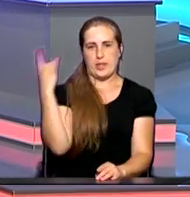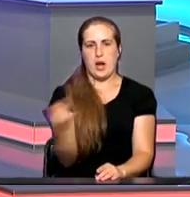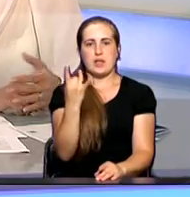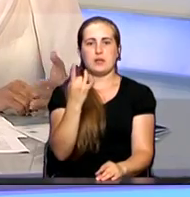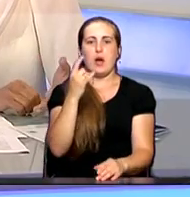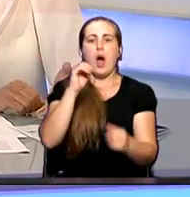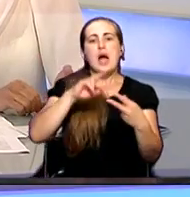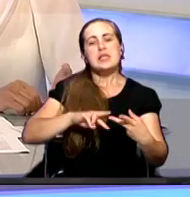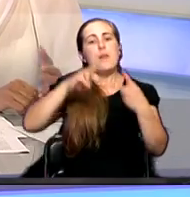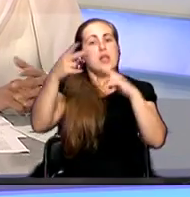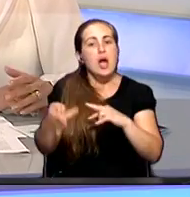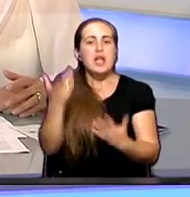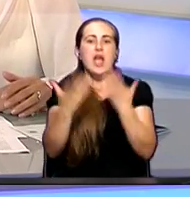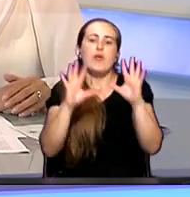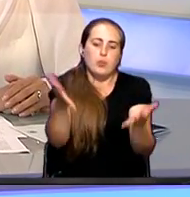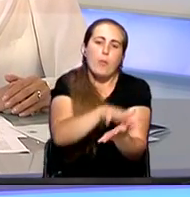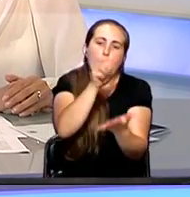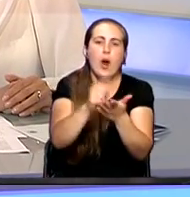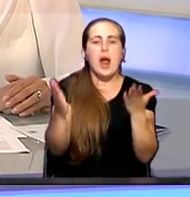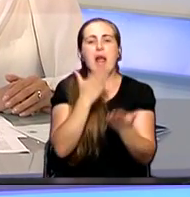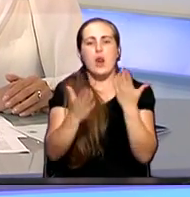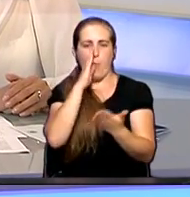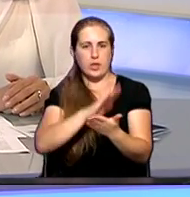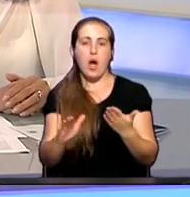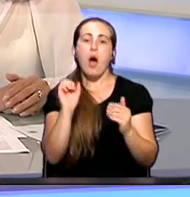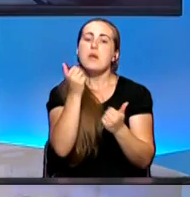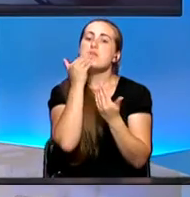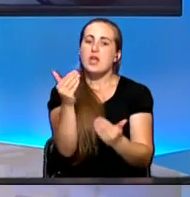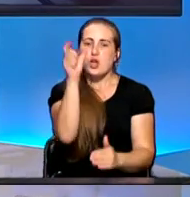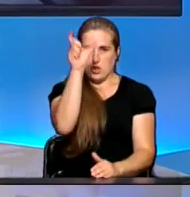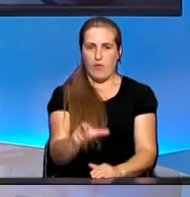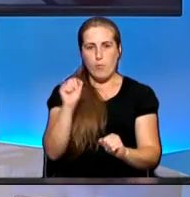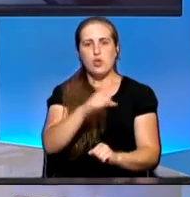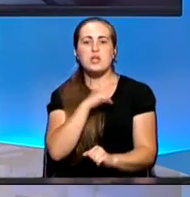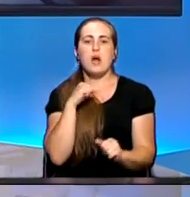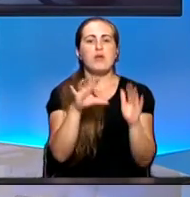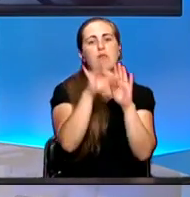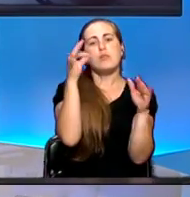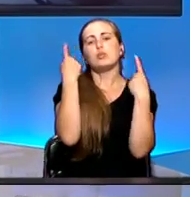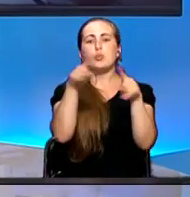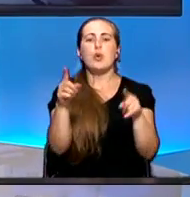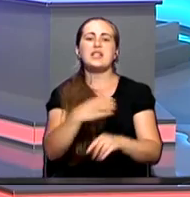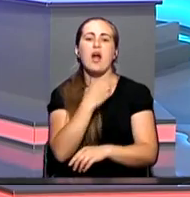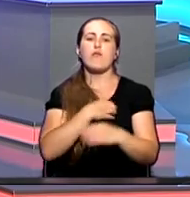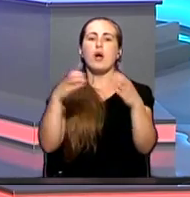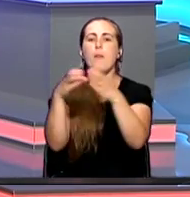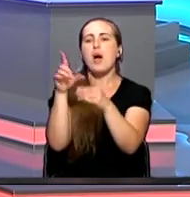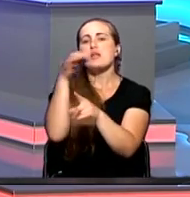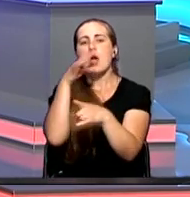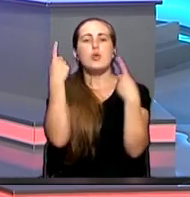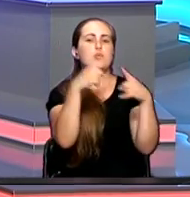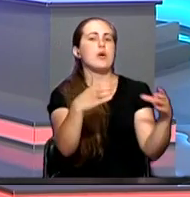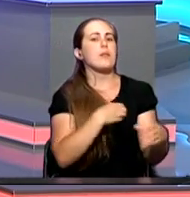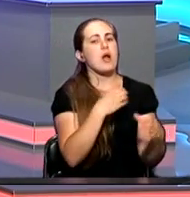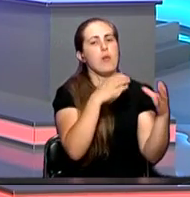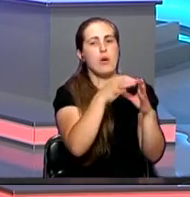заменять можно только в случае порчи либо утери. А человек может ли выбирать или менять страховую компанию? Абсолютно правильный